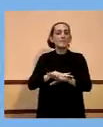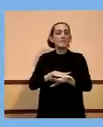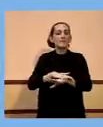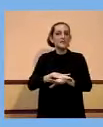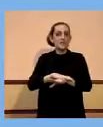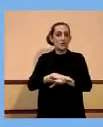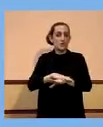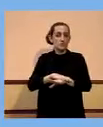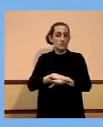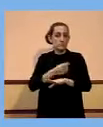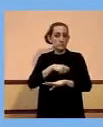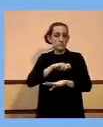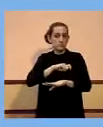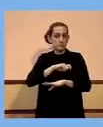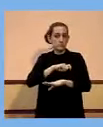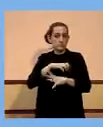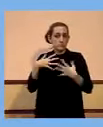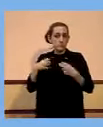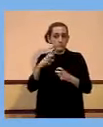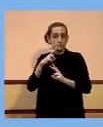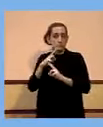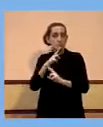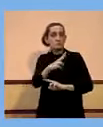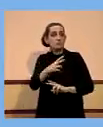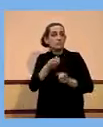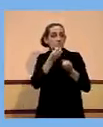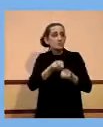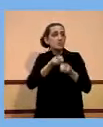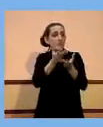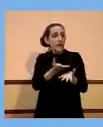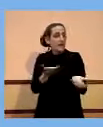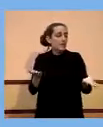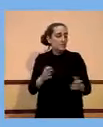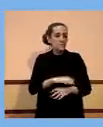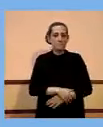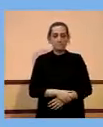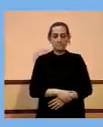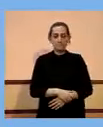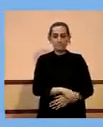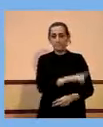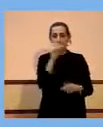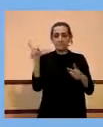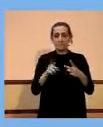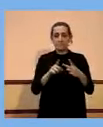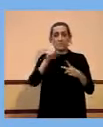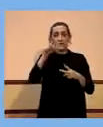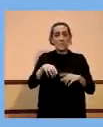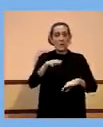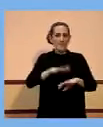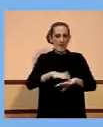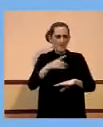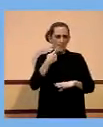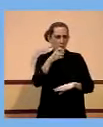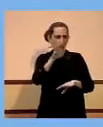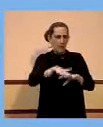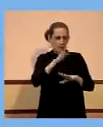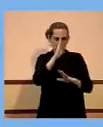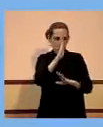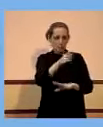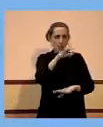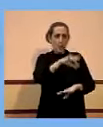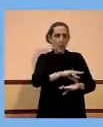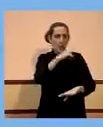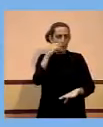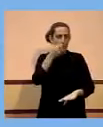procedirà després de la decisió del pronunciament de l'AEMA? I, per altra banda, volia saber, el doctor Gimón, si les